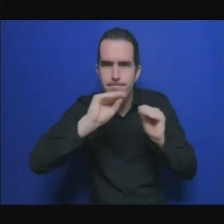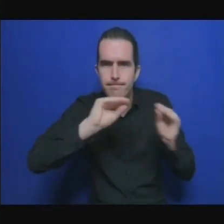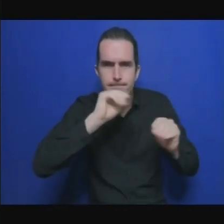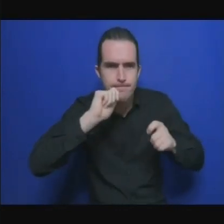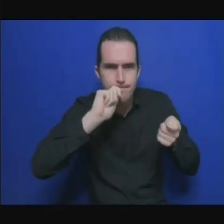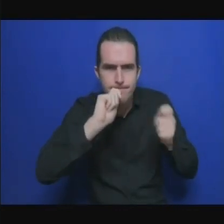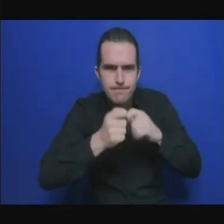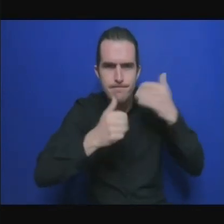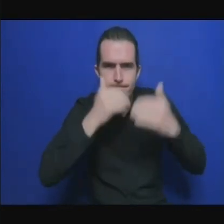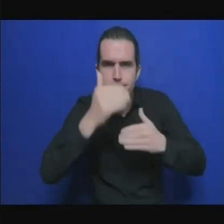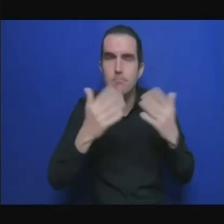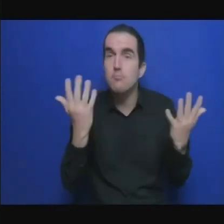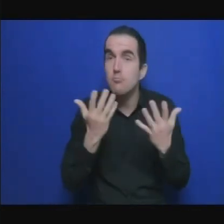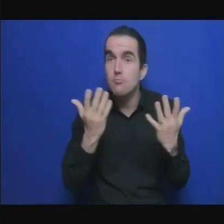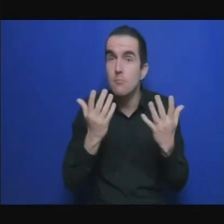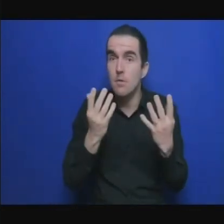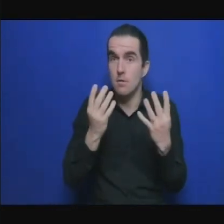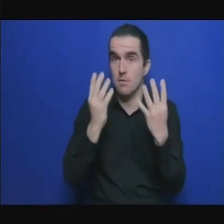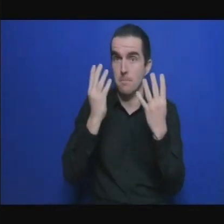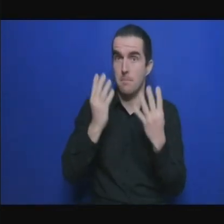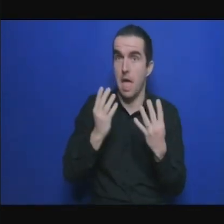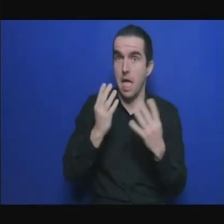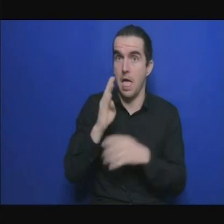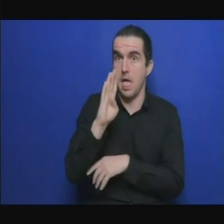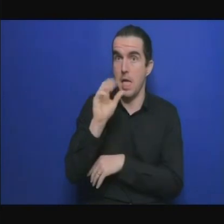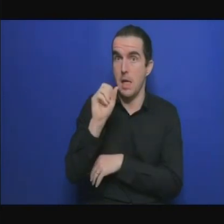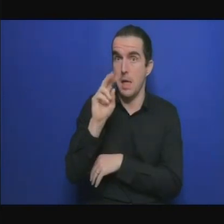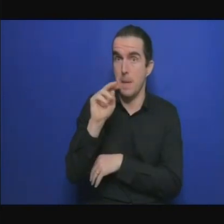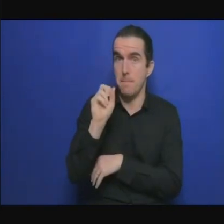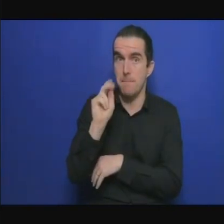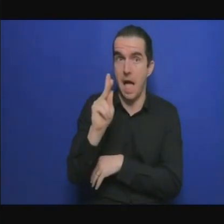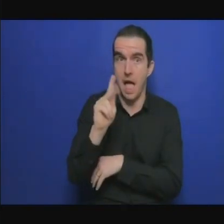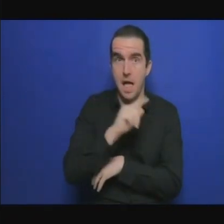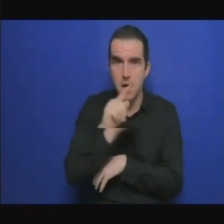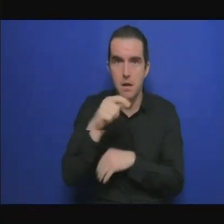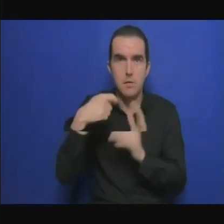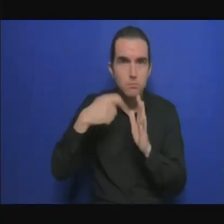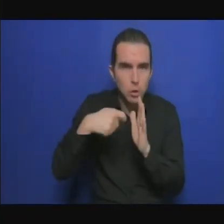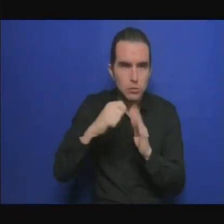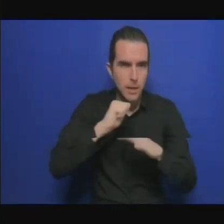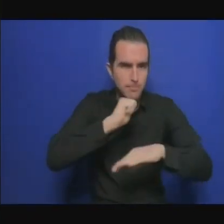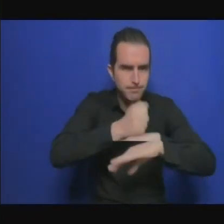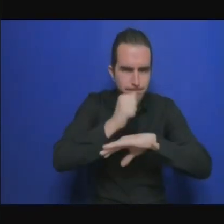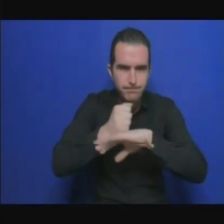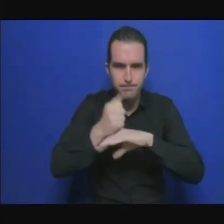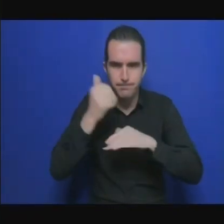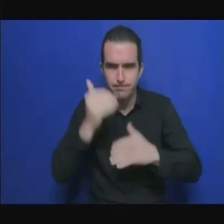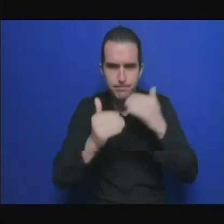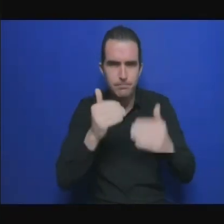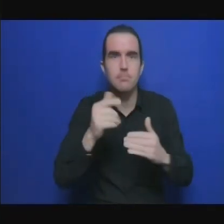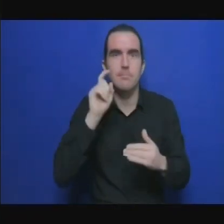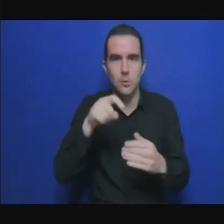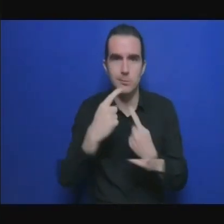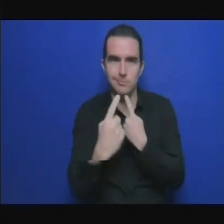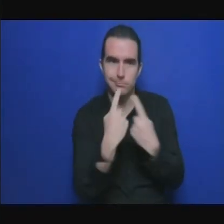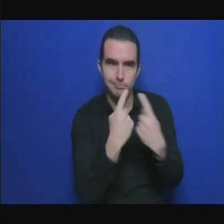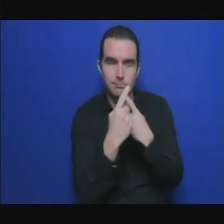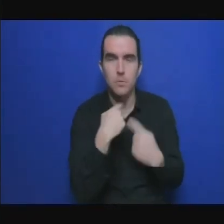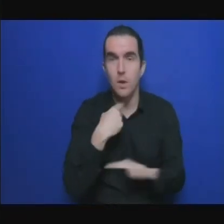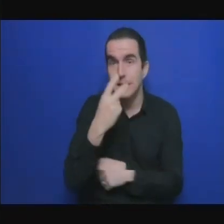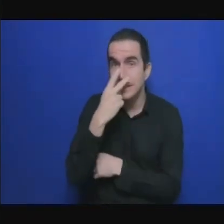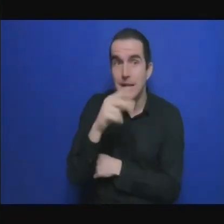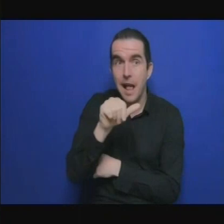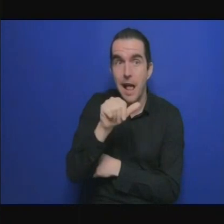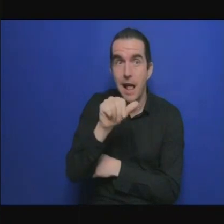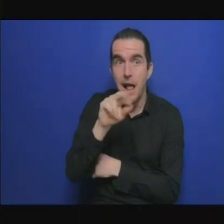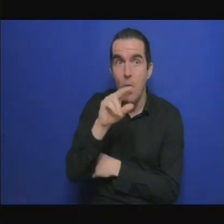Cody va pouvoir nous en parler Aruna Anita et Moussa souhaitent également intervenir avant de passer aux